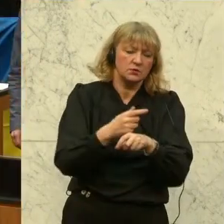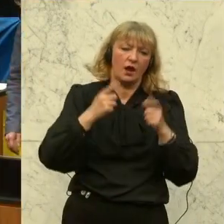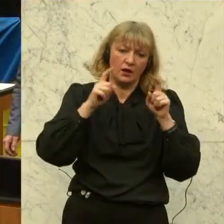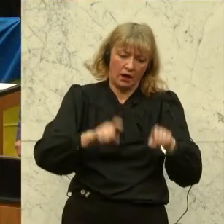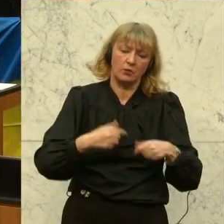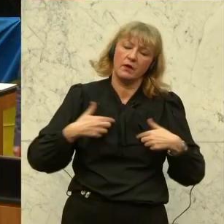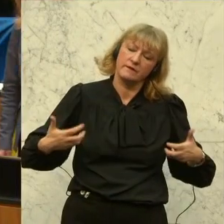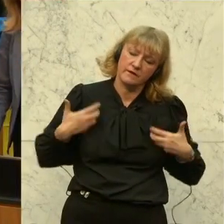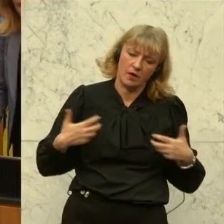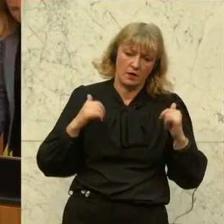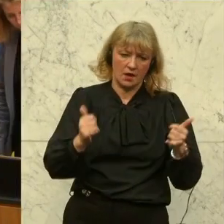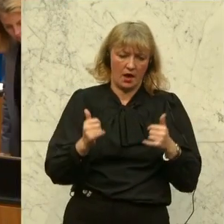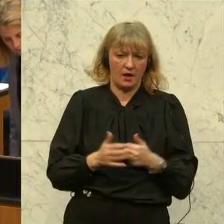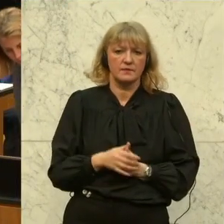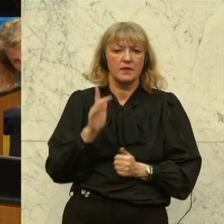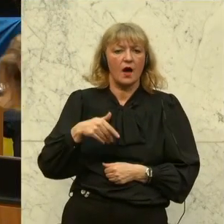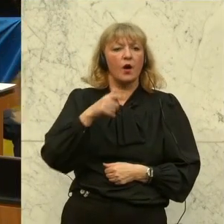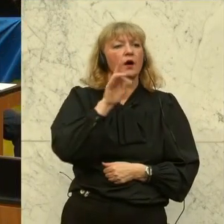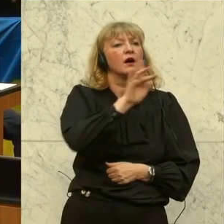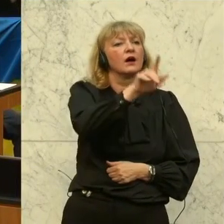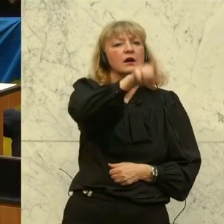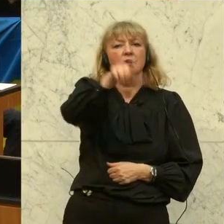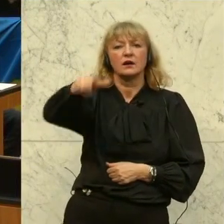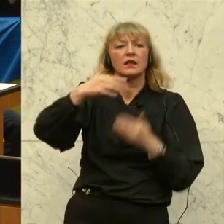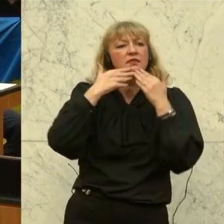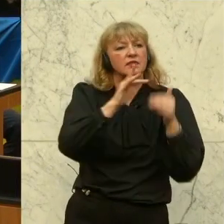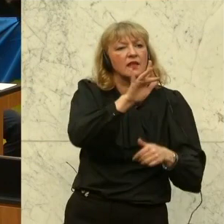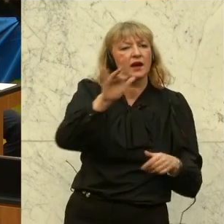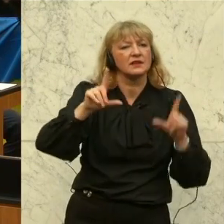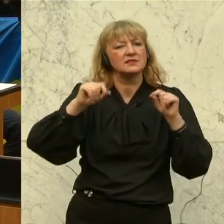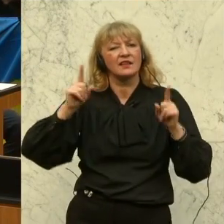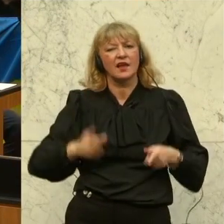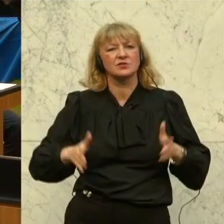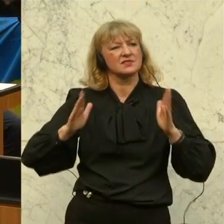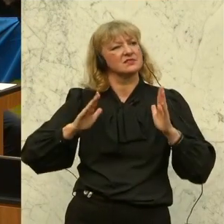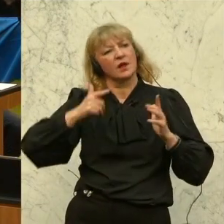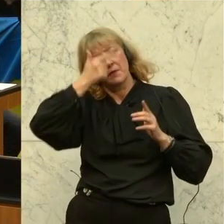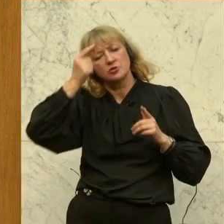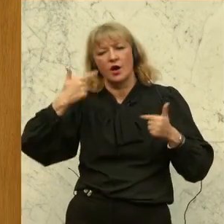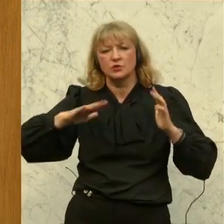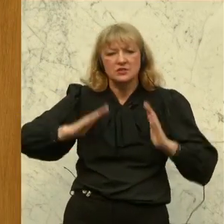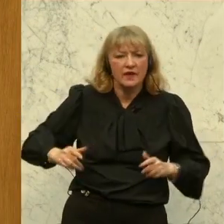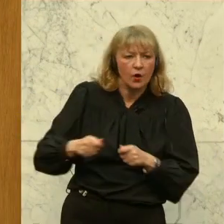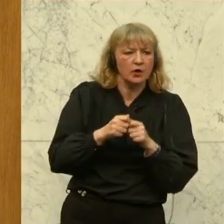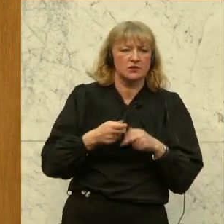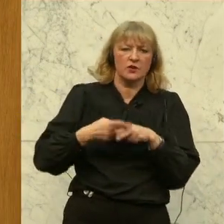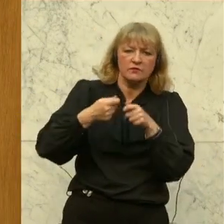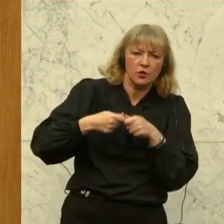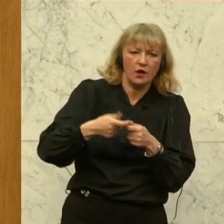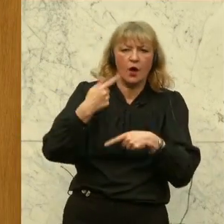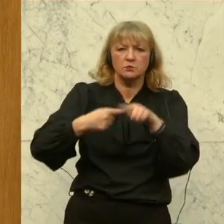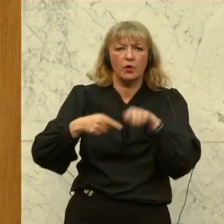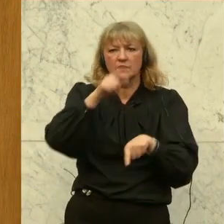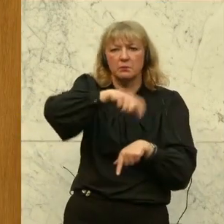Und ich möchte all denen danken, den zehntausenden Menschen aus der Zivilgesellschaft, den NGOs, den Hilfsorganisationen und aus der